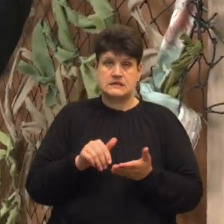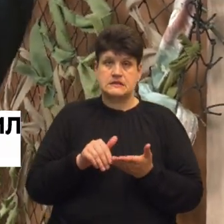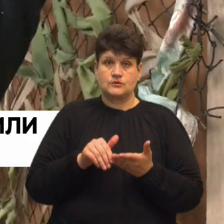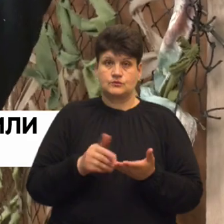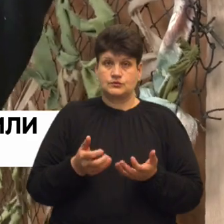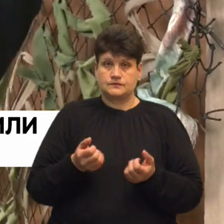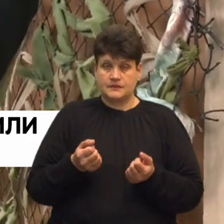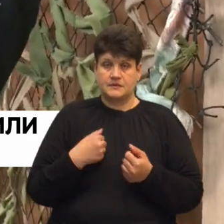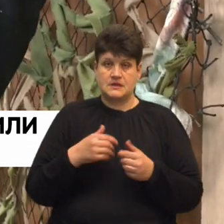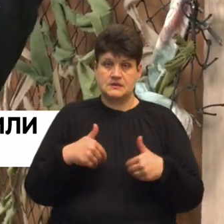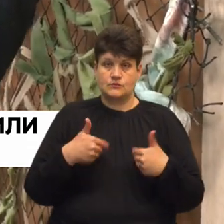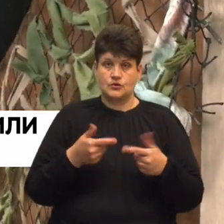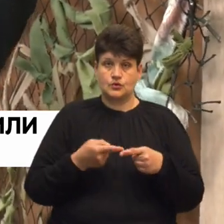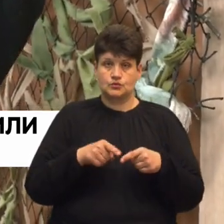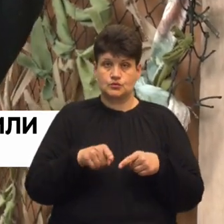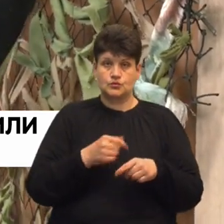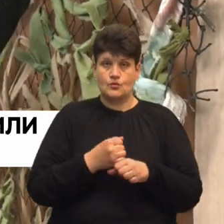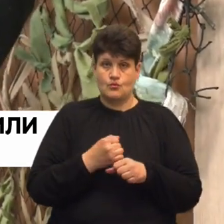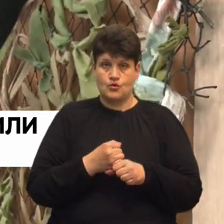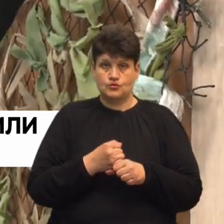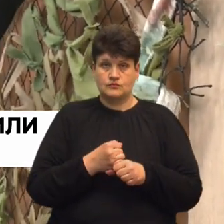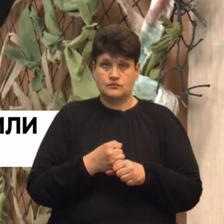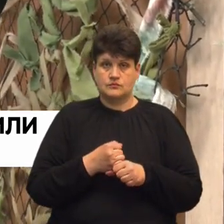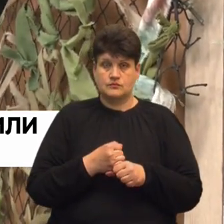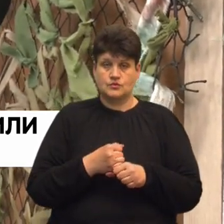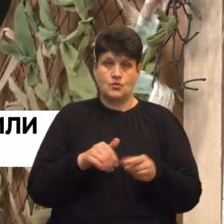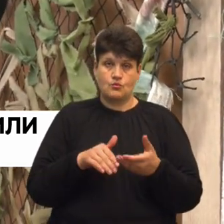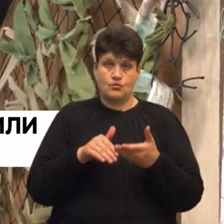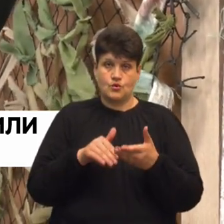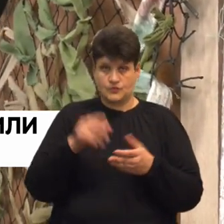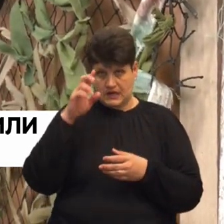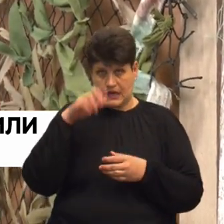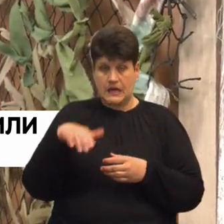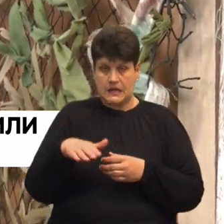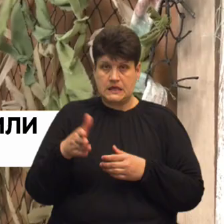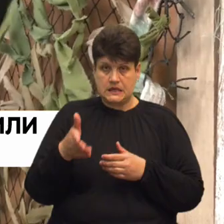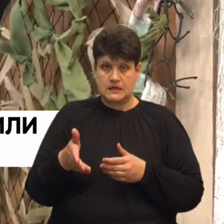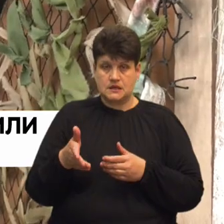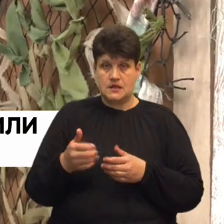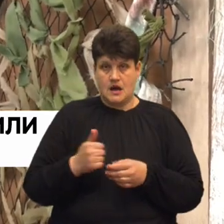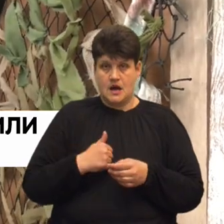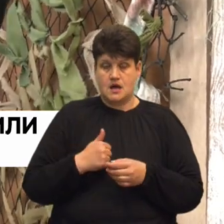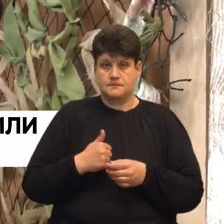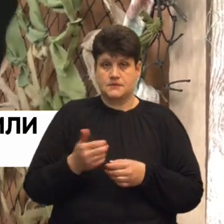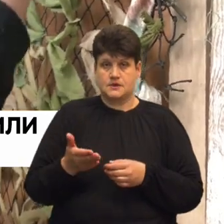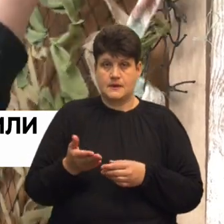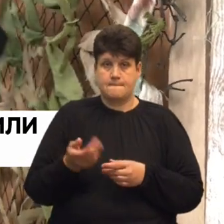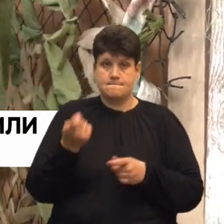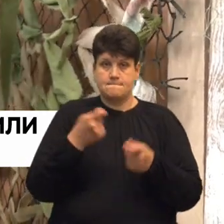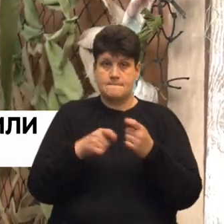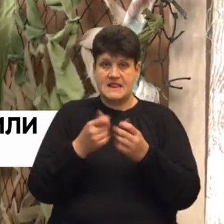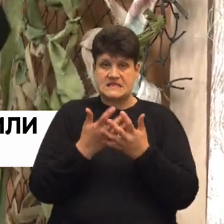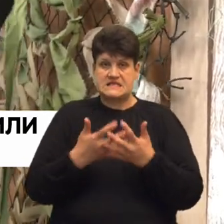і мені запропонували цю роботу. Допомогти країні, армії, плетти сітки.